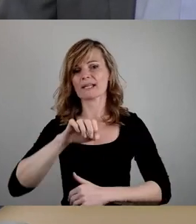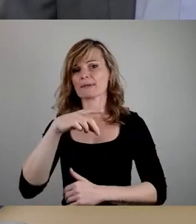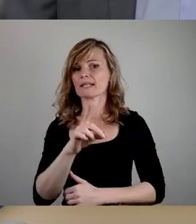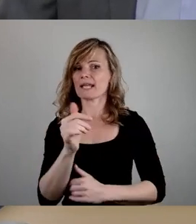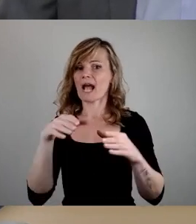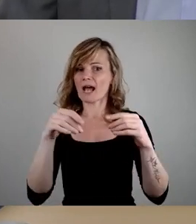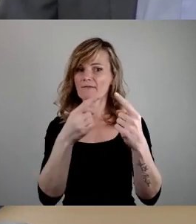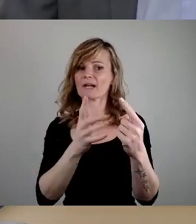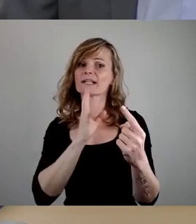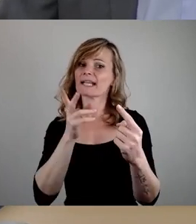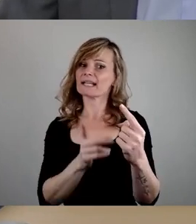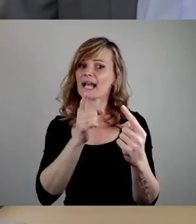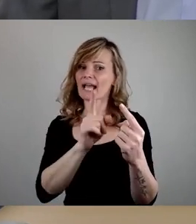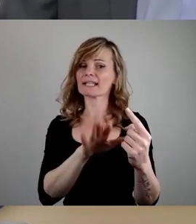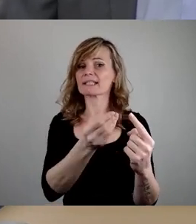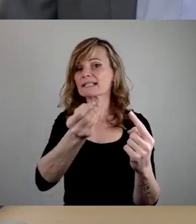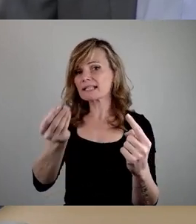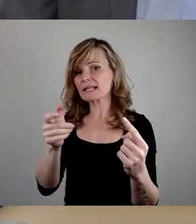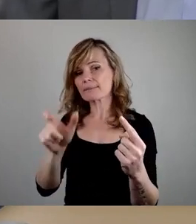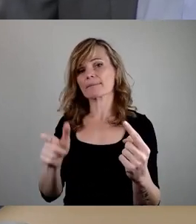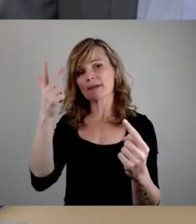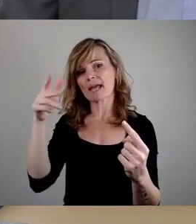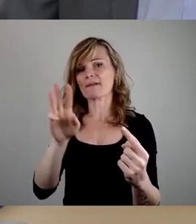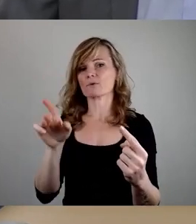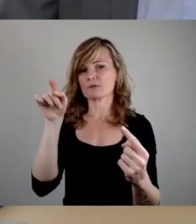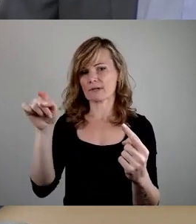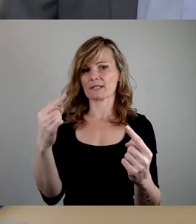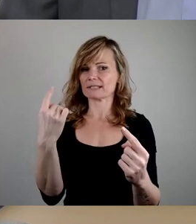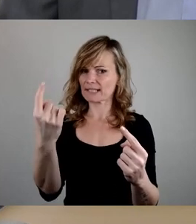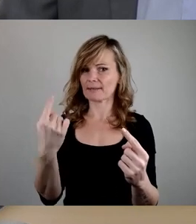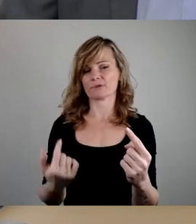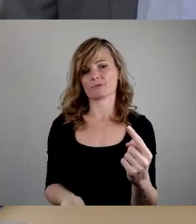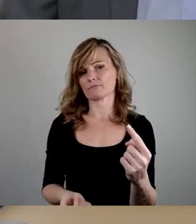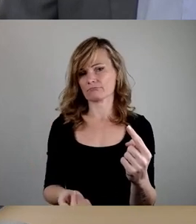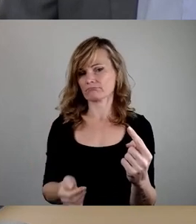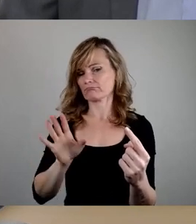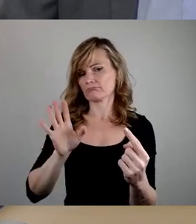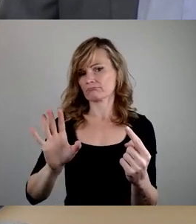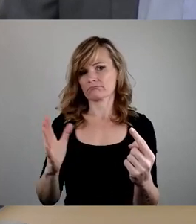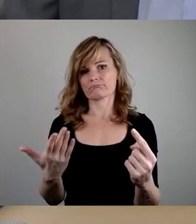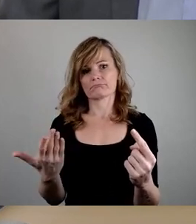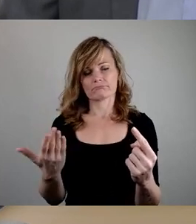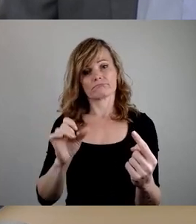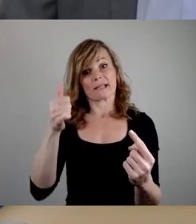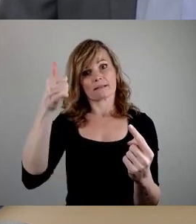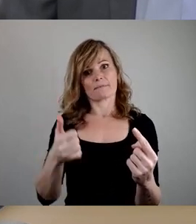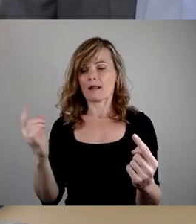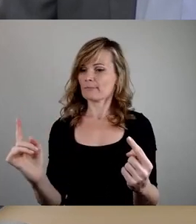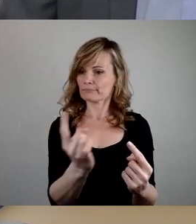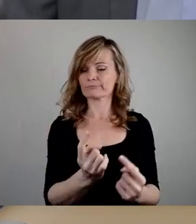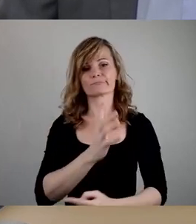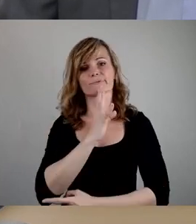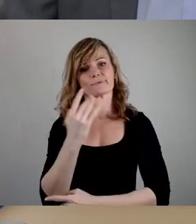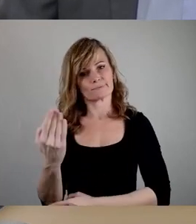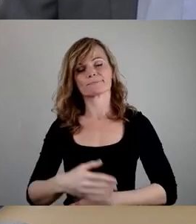abgetreten an Herrn Moshe Barnett, der dann, wie gesagt, seine Jungfernräte hier im Stadtrat halten